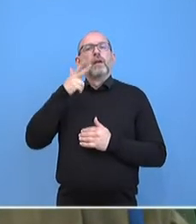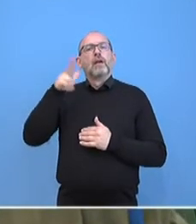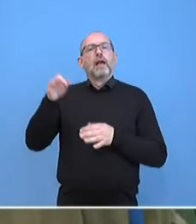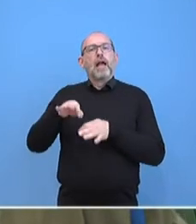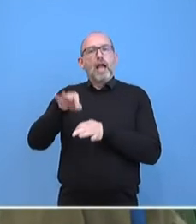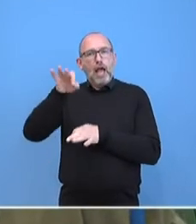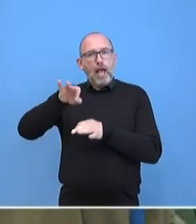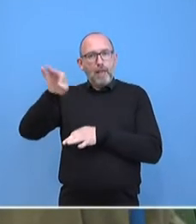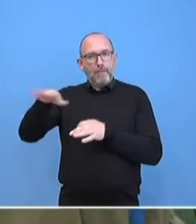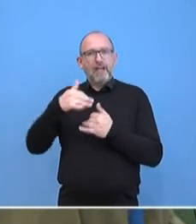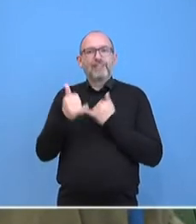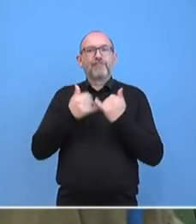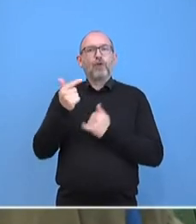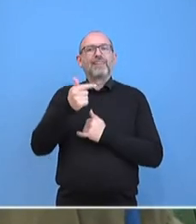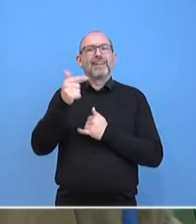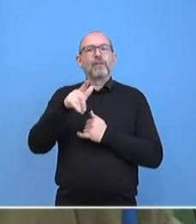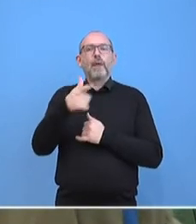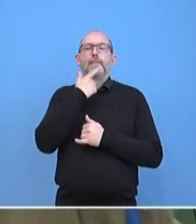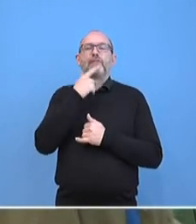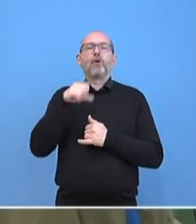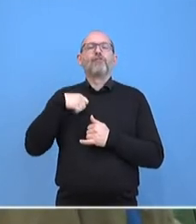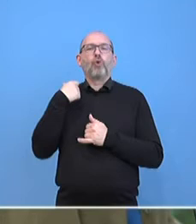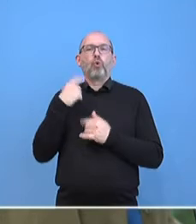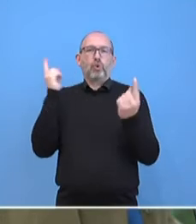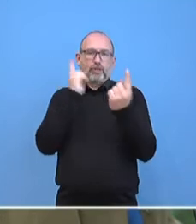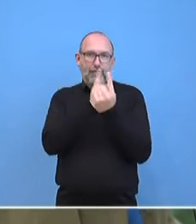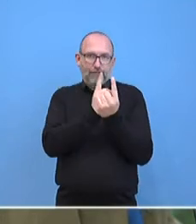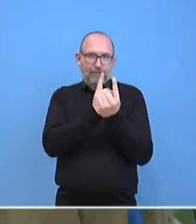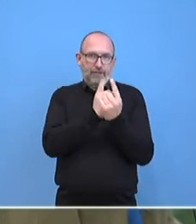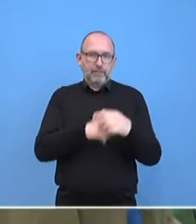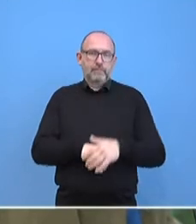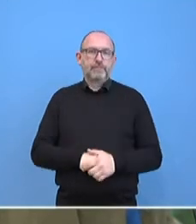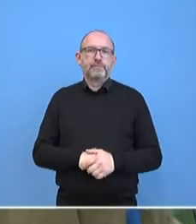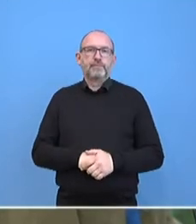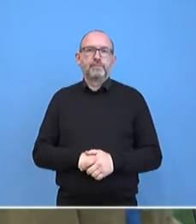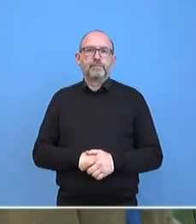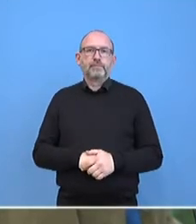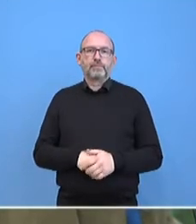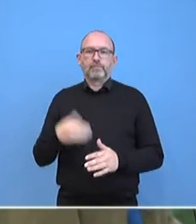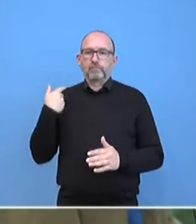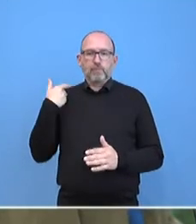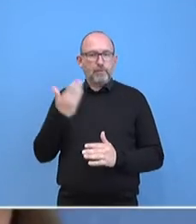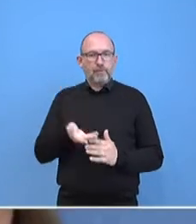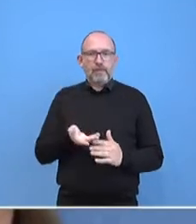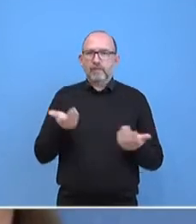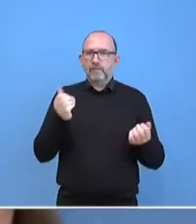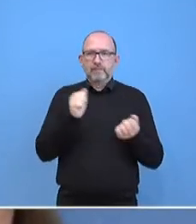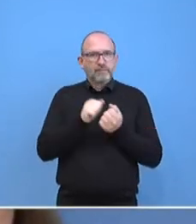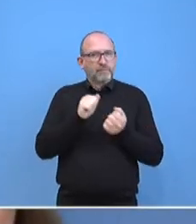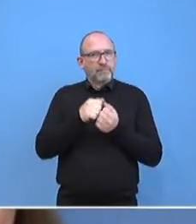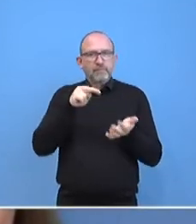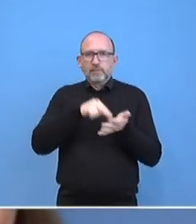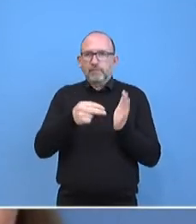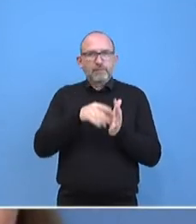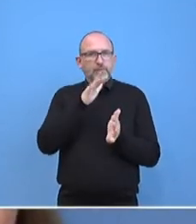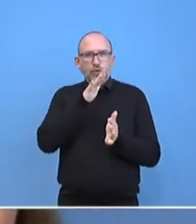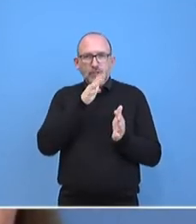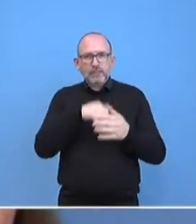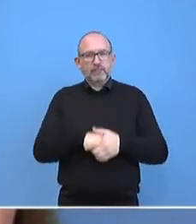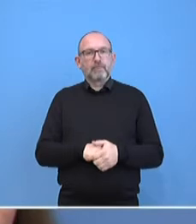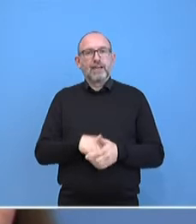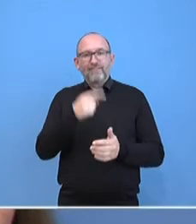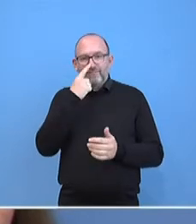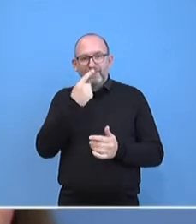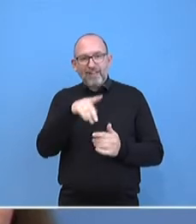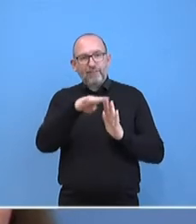Mittwochmorgen treffen. Und wir haben bis jetzt keinerlei Presse dazu geplant. Aber wenn wir was zu dem